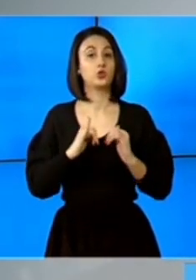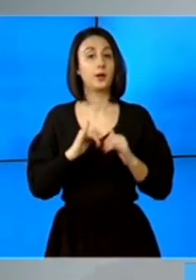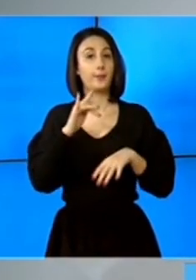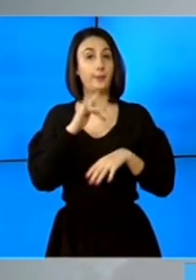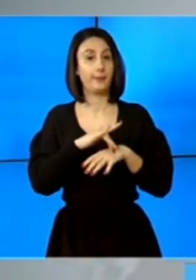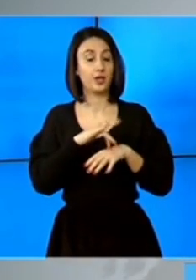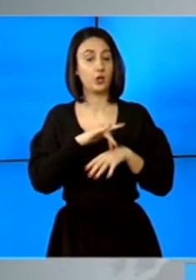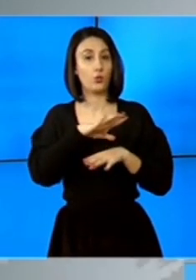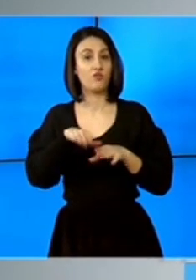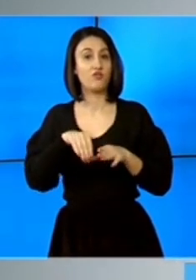medicilor de familie.